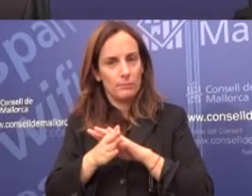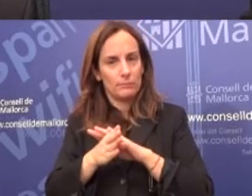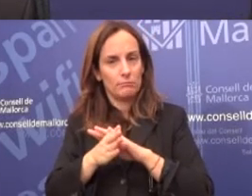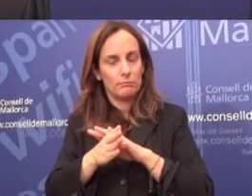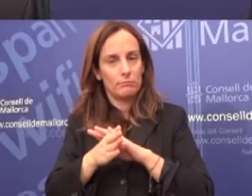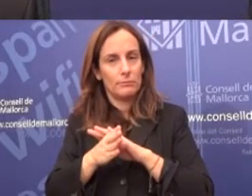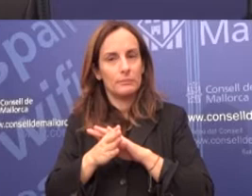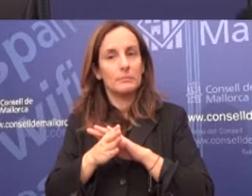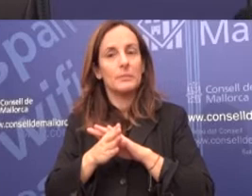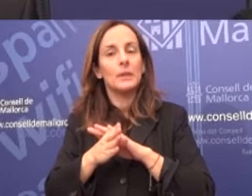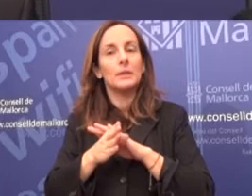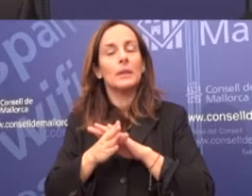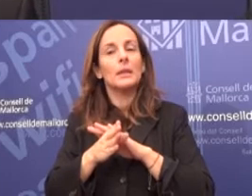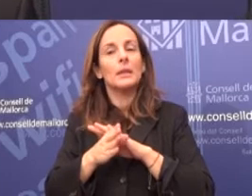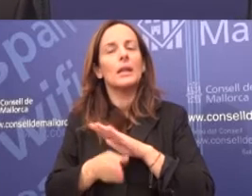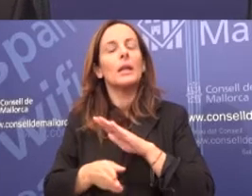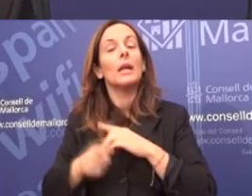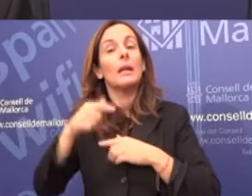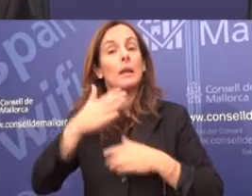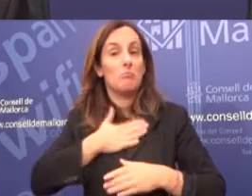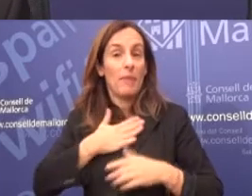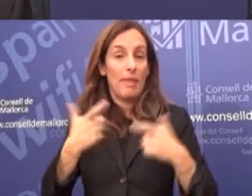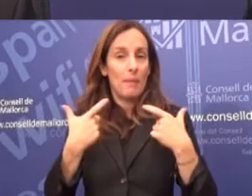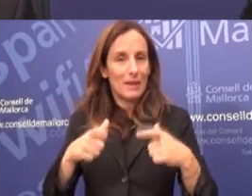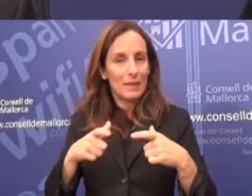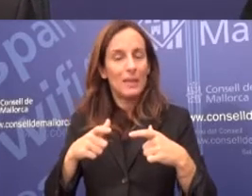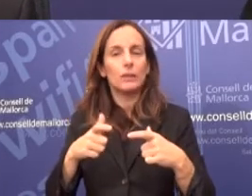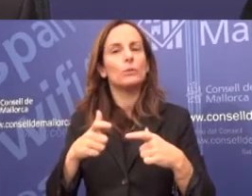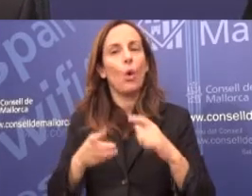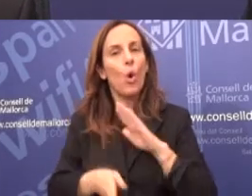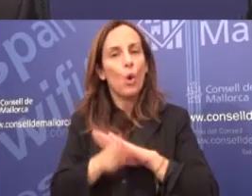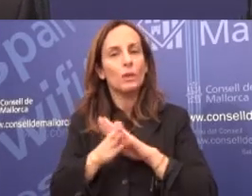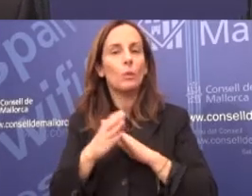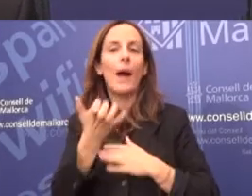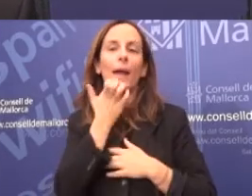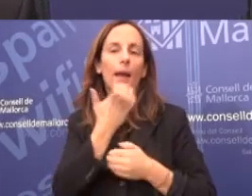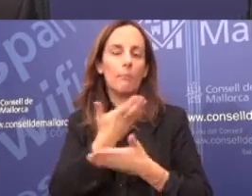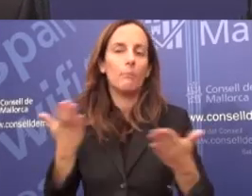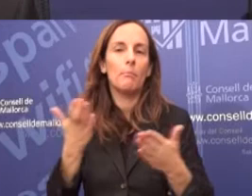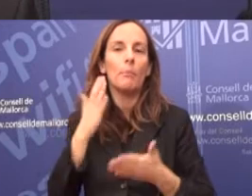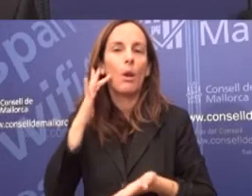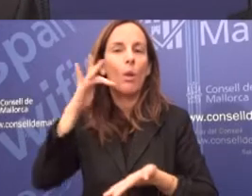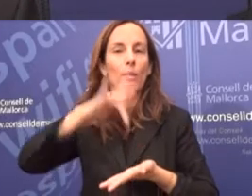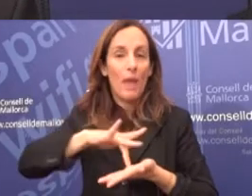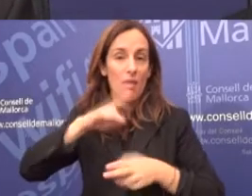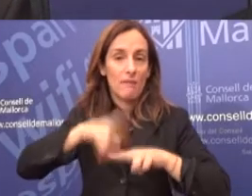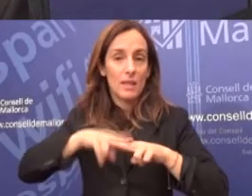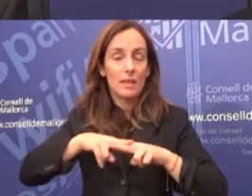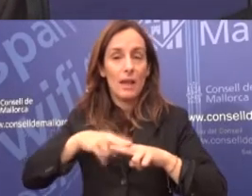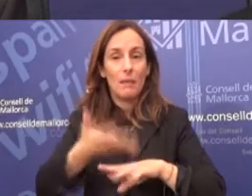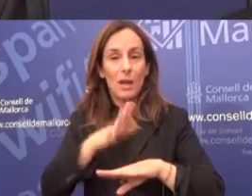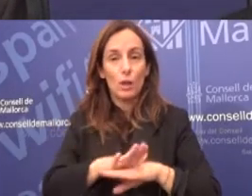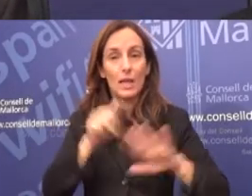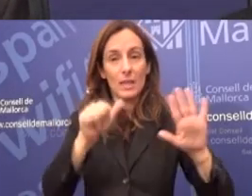dir perquè se mantenen dins la política d'aquest departament, com per exemple la Diada de Mallorca.